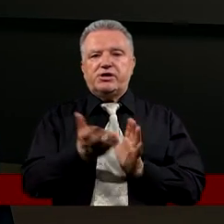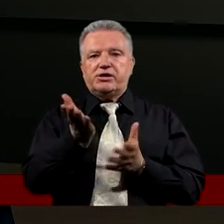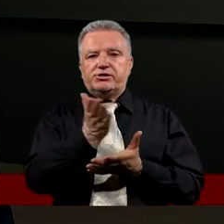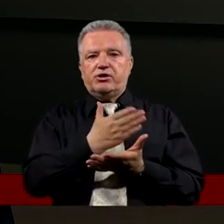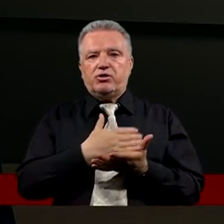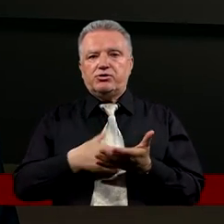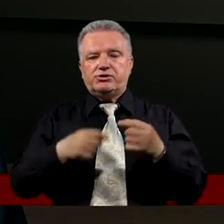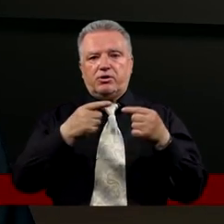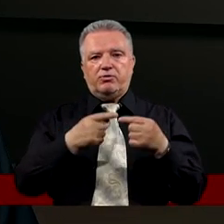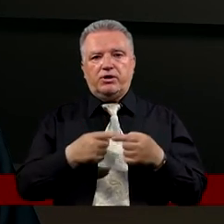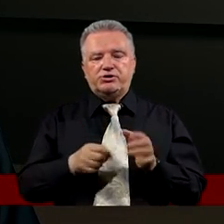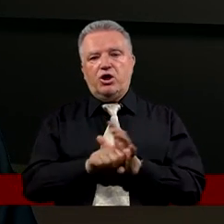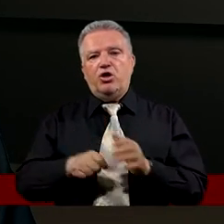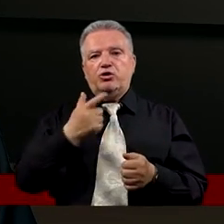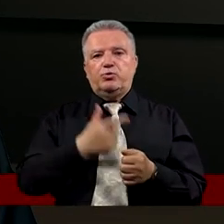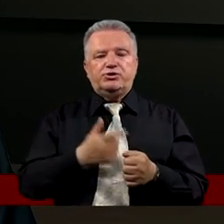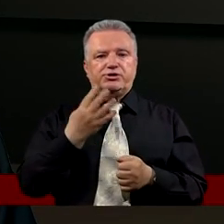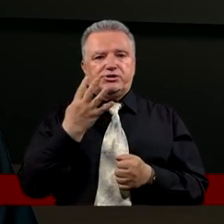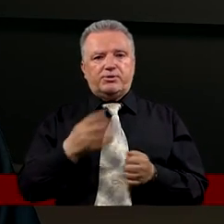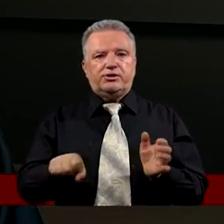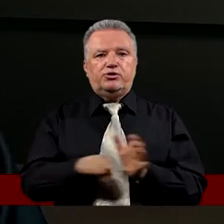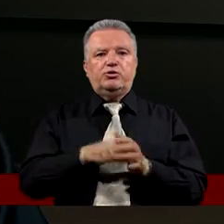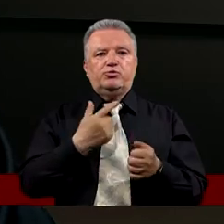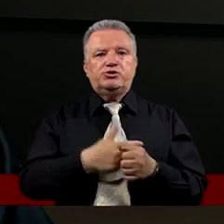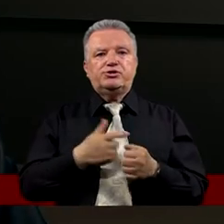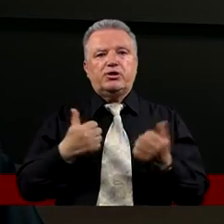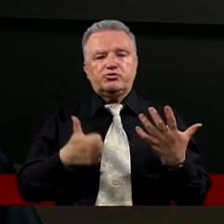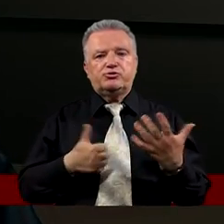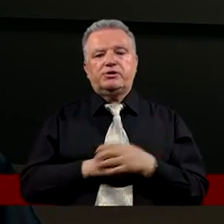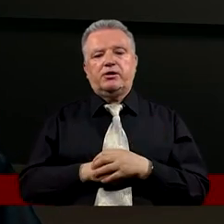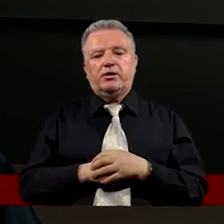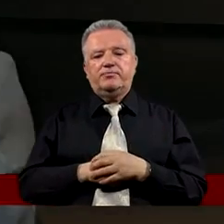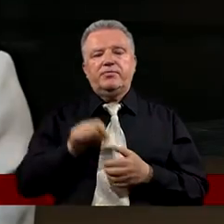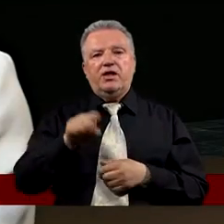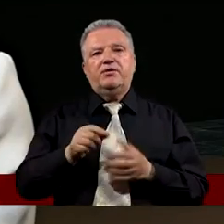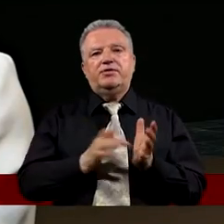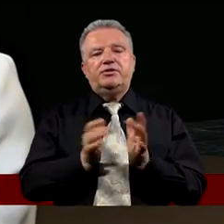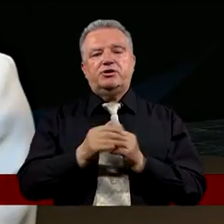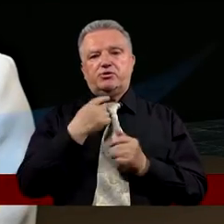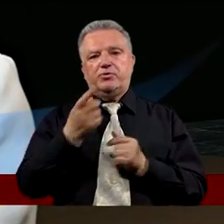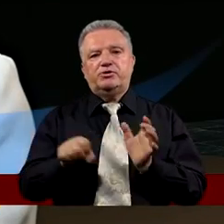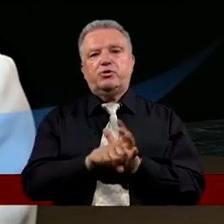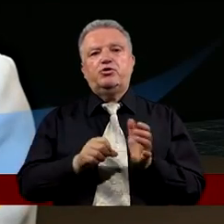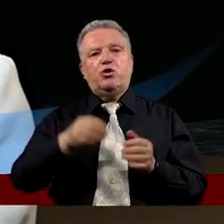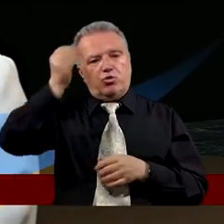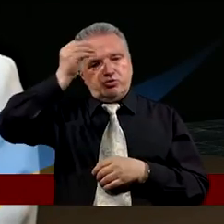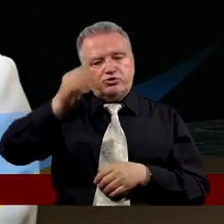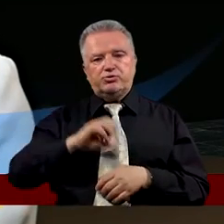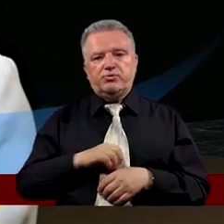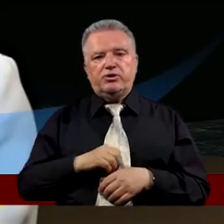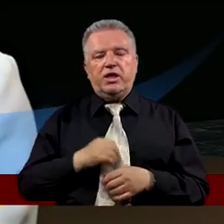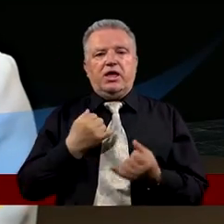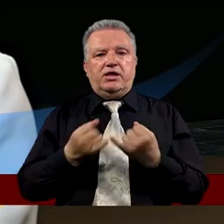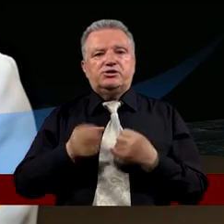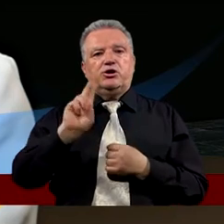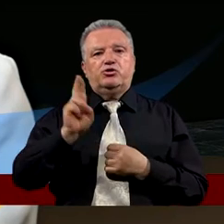rozdziału Werset Od dwudziestego czwartego Do dwudziestego szóstego Wtedy Jezus Rzekł do uczniów swoich